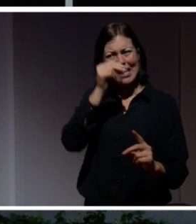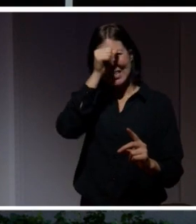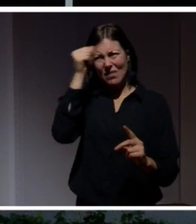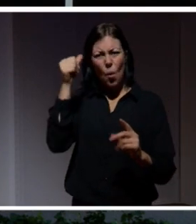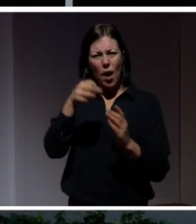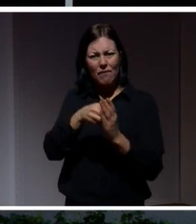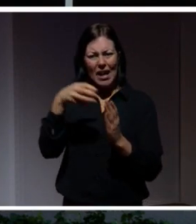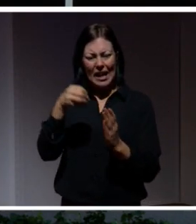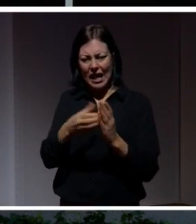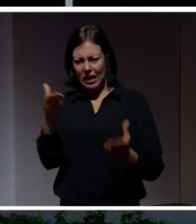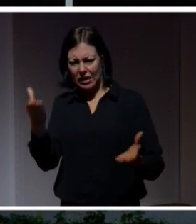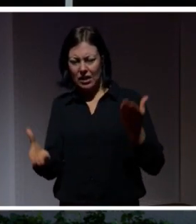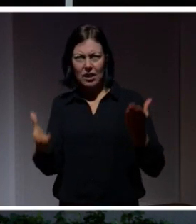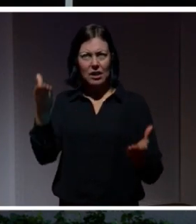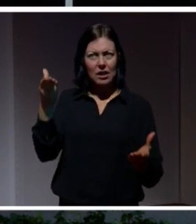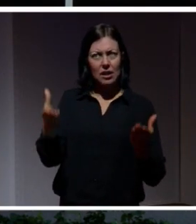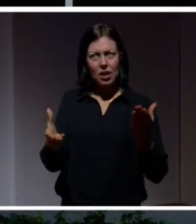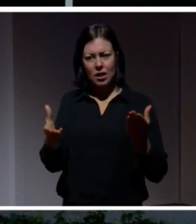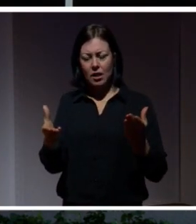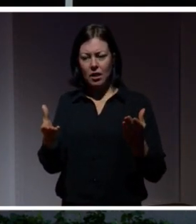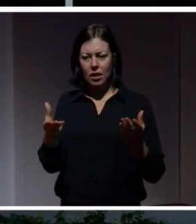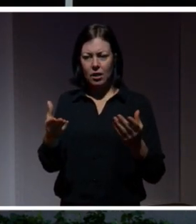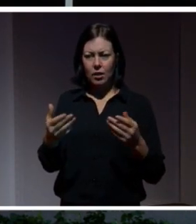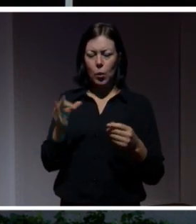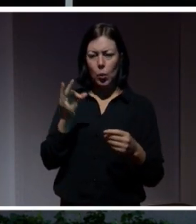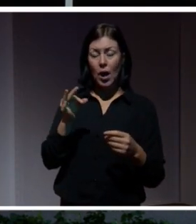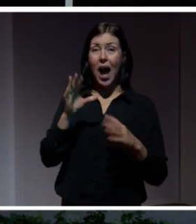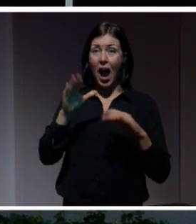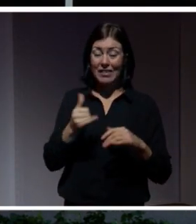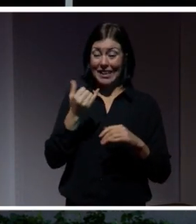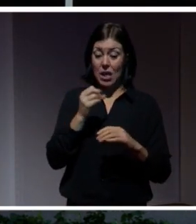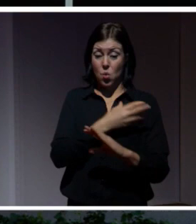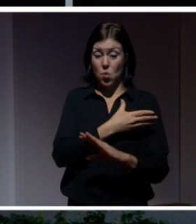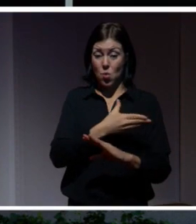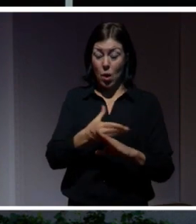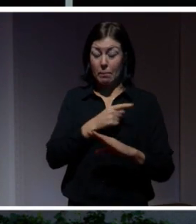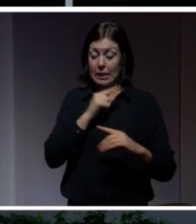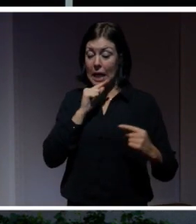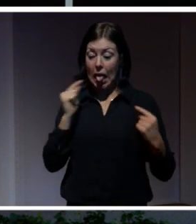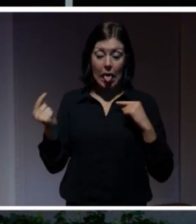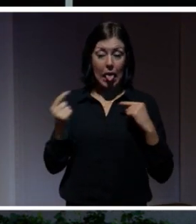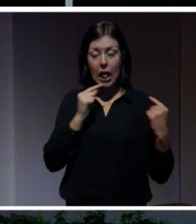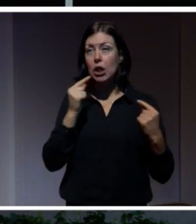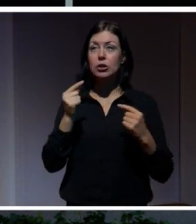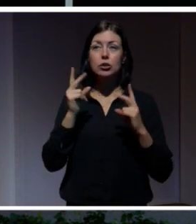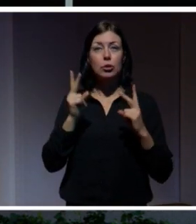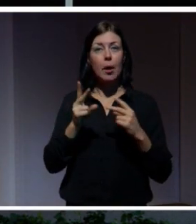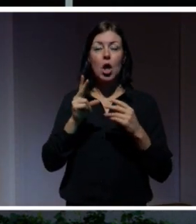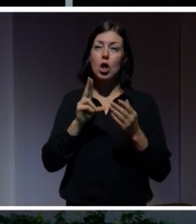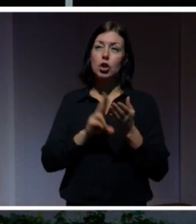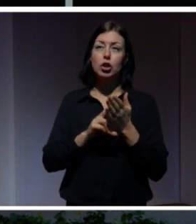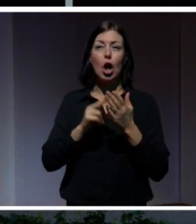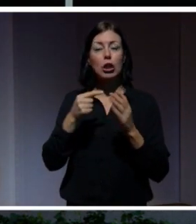göra eller övervägningar att göra. Det har varit mycket diskussioner i tio års tid nu kring det som är datalagringsdirektivet och är